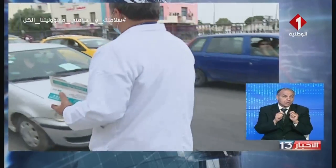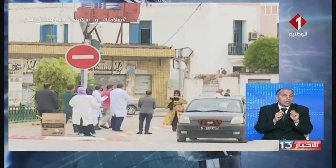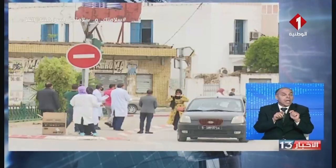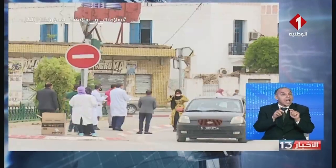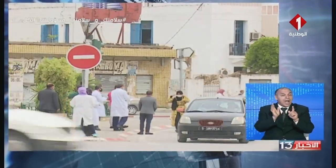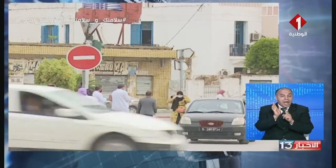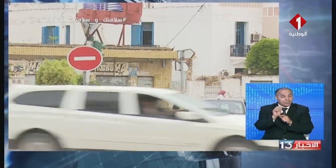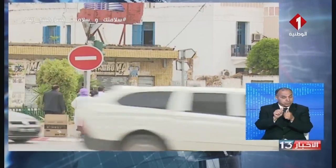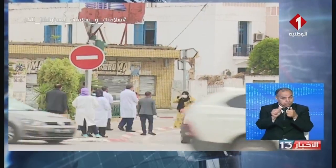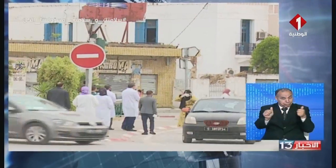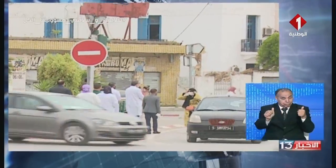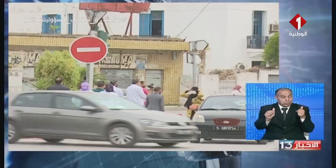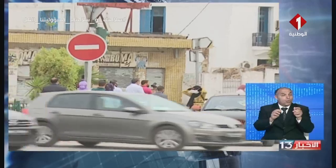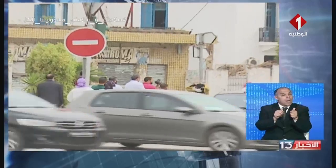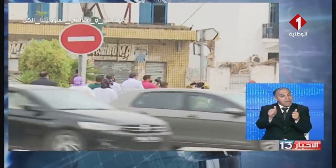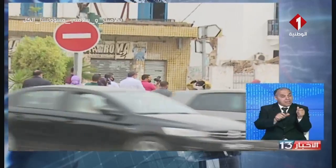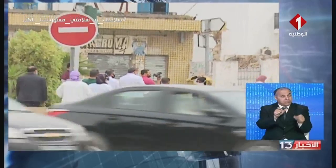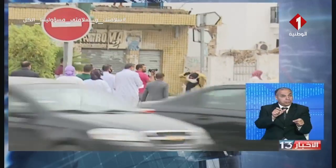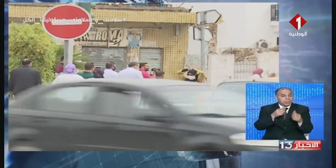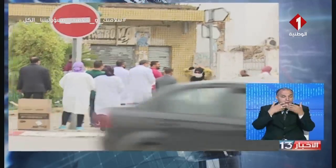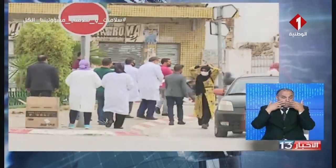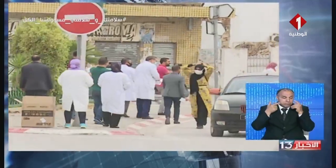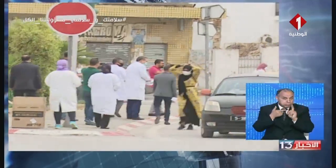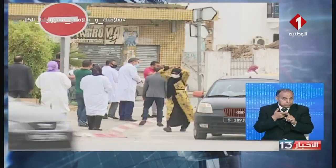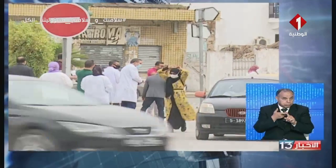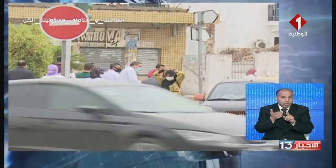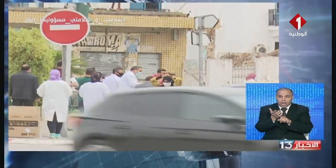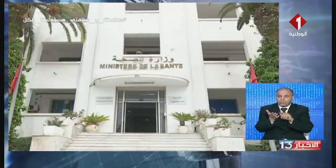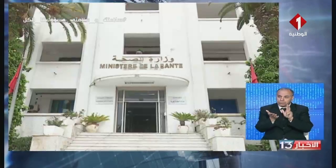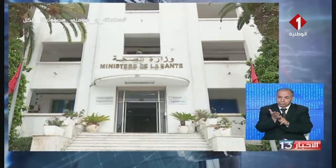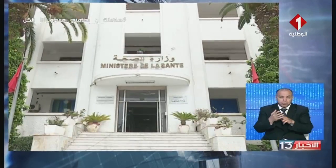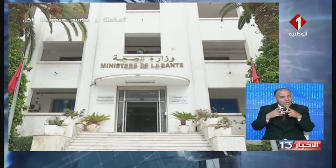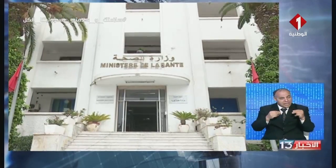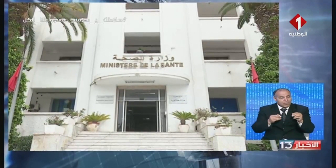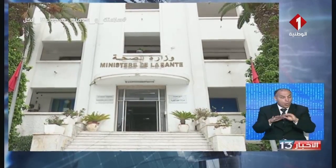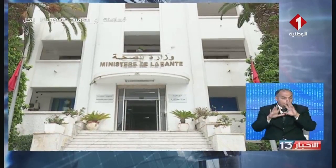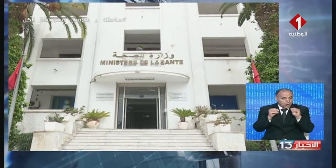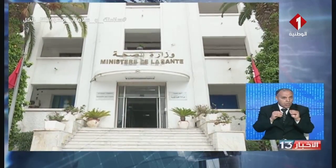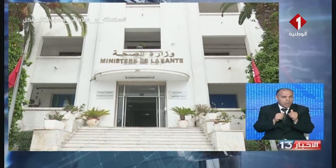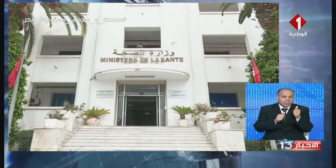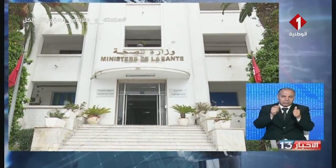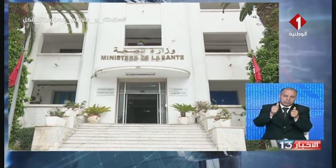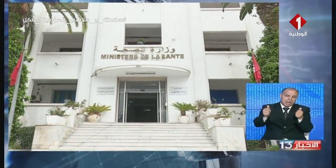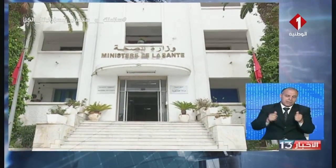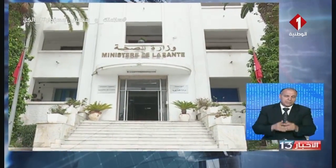بشروط الحجر الصحي الموجه من وضع الكمامات وتطبيق شروط النظافة والتباعد الاجتماعي ترجمة نانسي